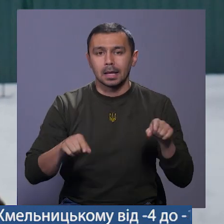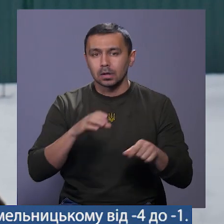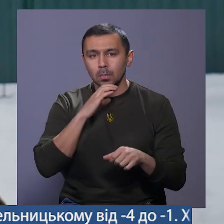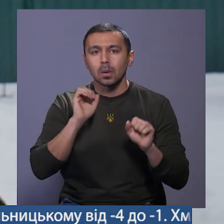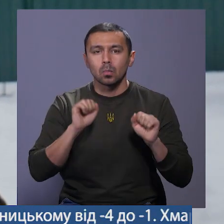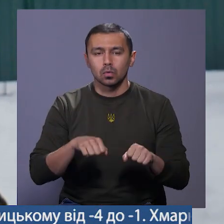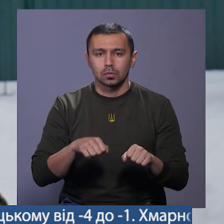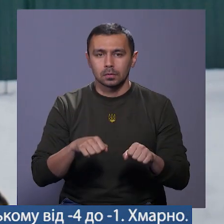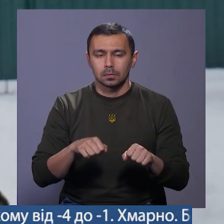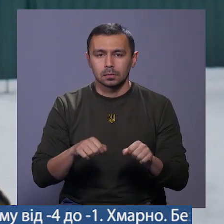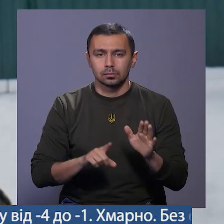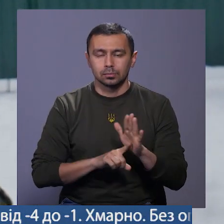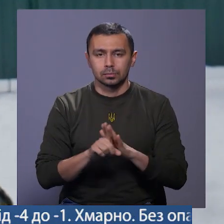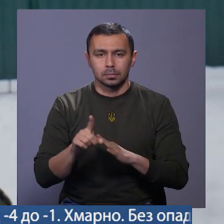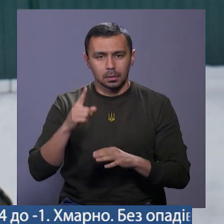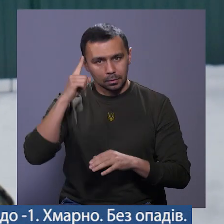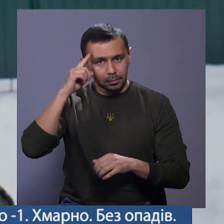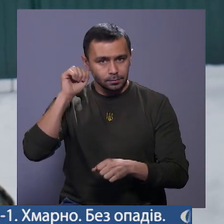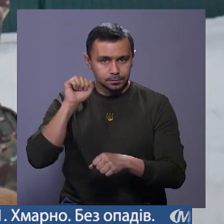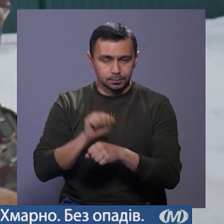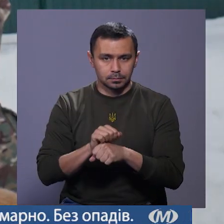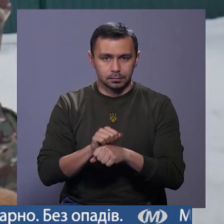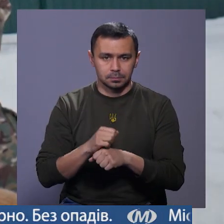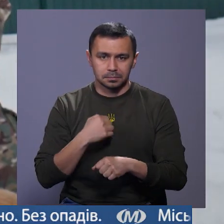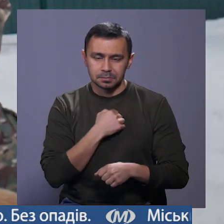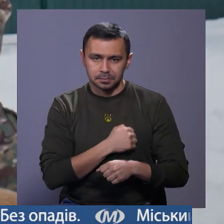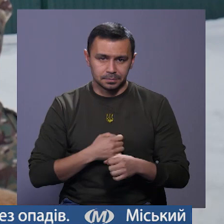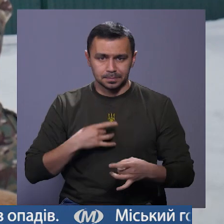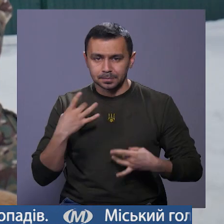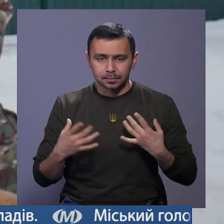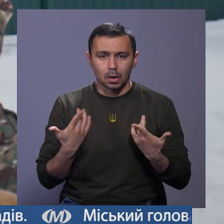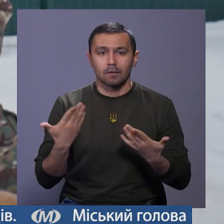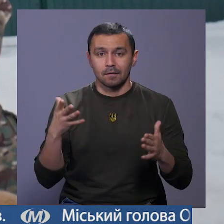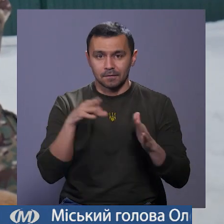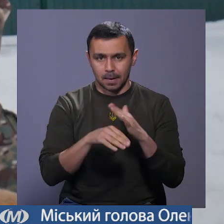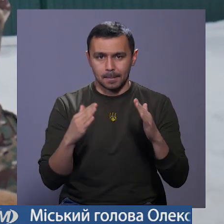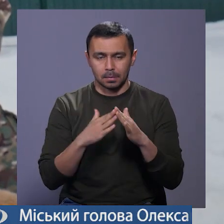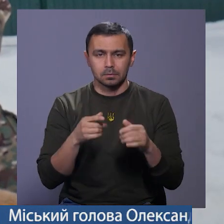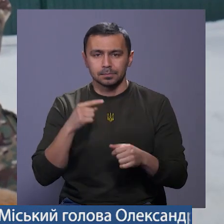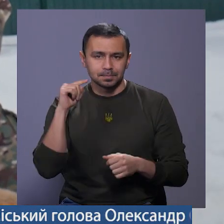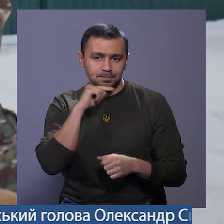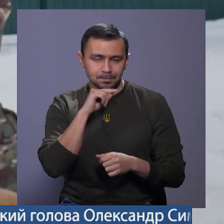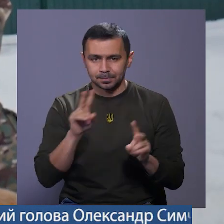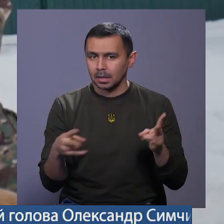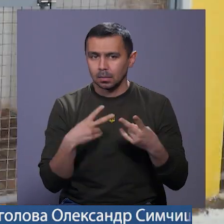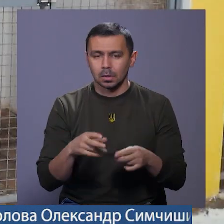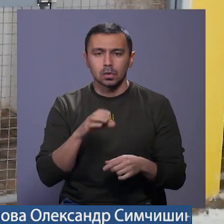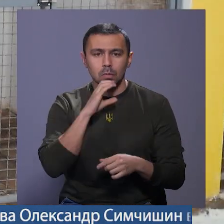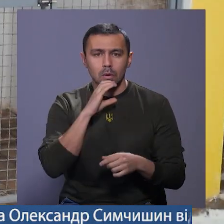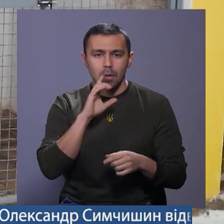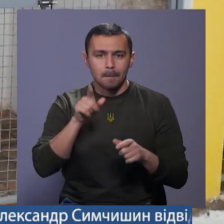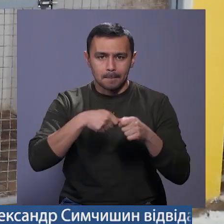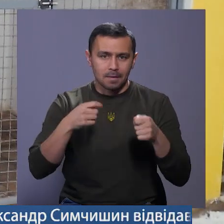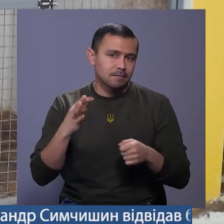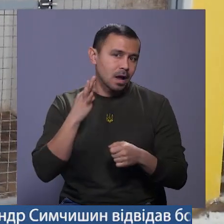можуть входити в стан ступору, в стан агресії. Якщо ви десь у приміщенні, в жодному разі не потрібно собаку прив